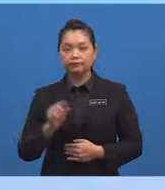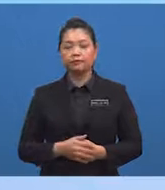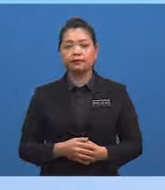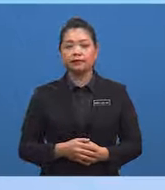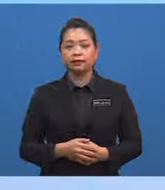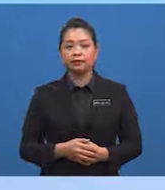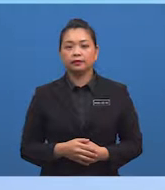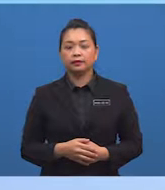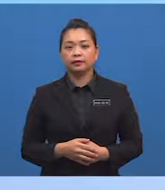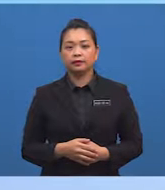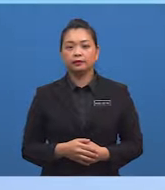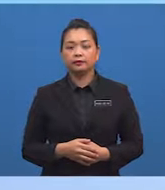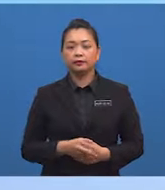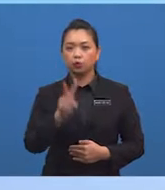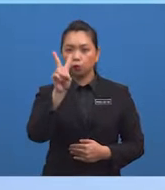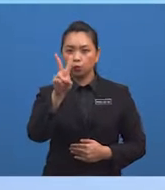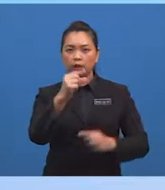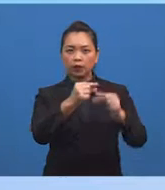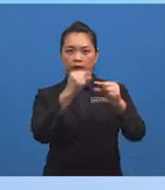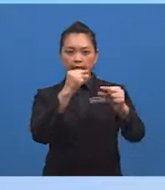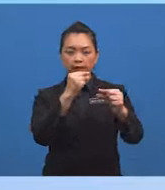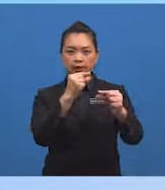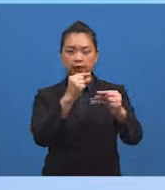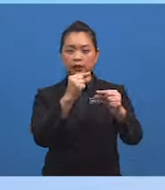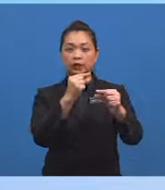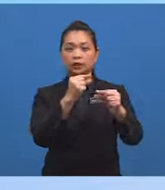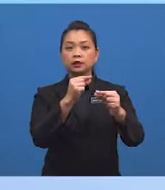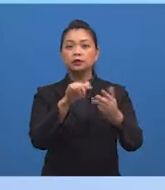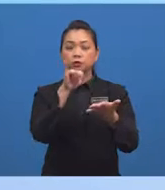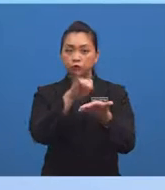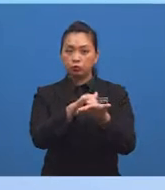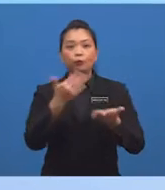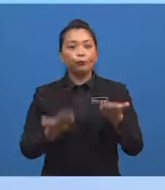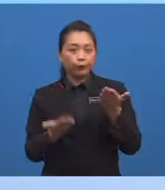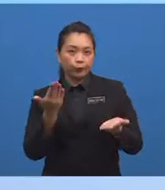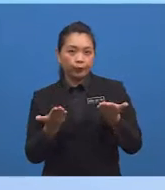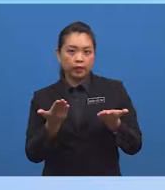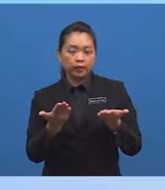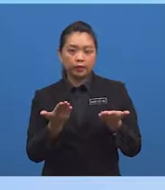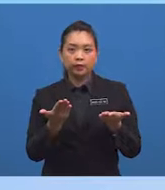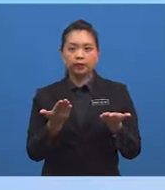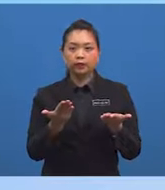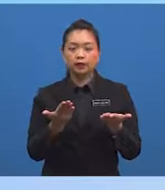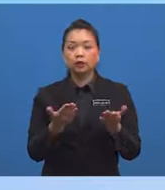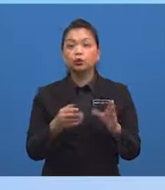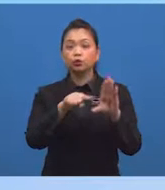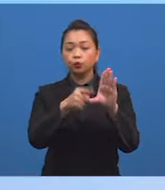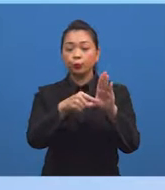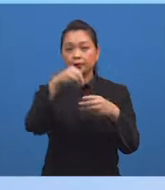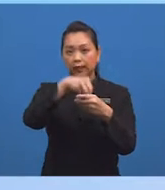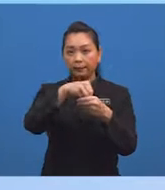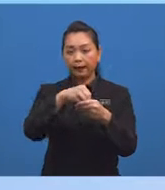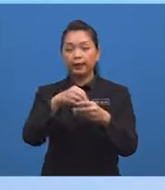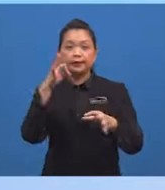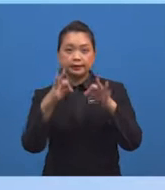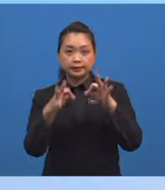Dua garis lurus ini Mungkin merupakan sudut pedalaman Jika